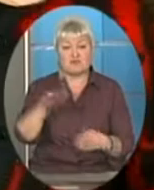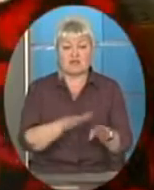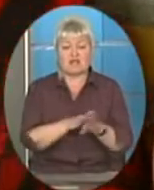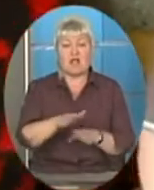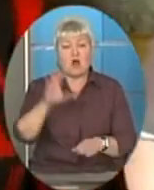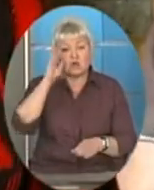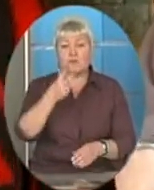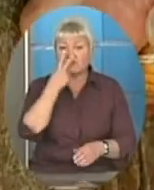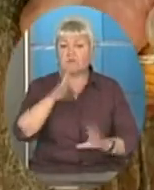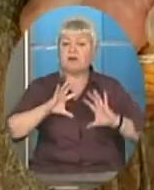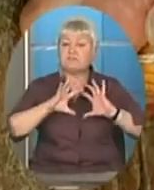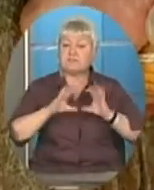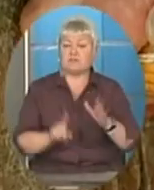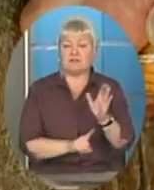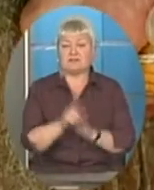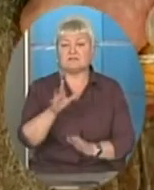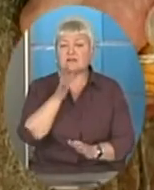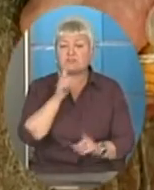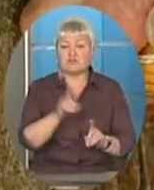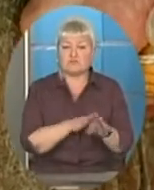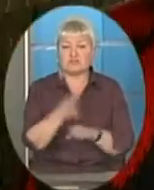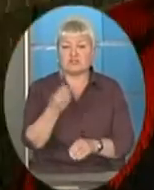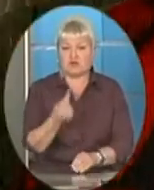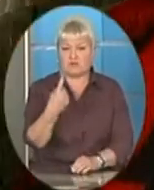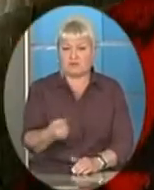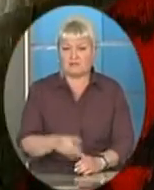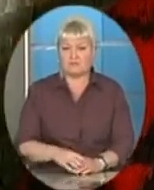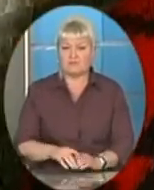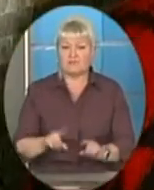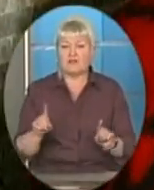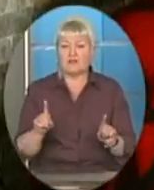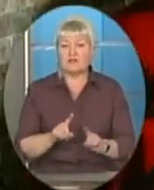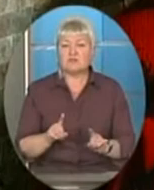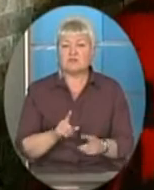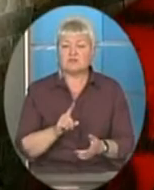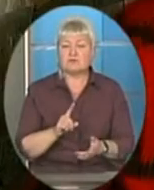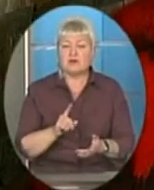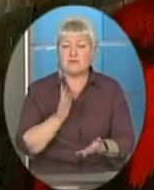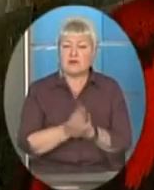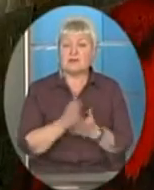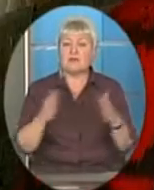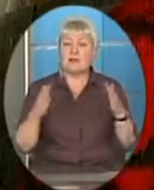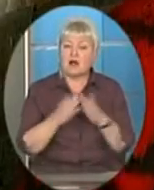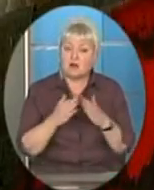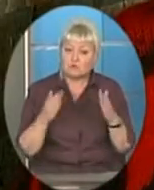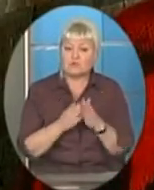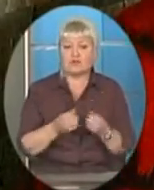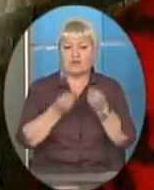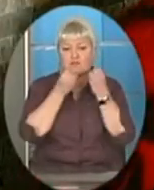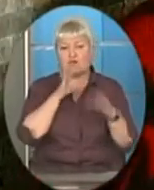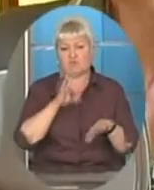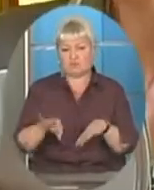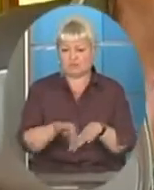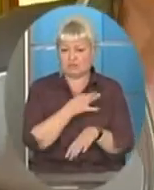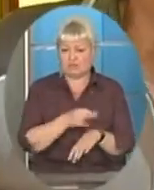побачив світ. Настав часа бездійснилася ще одна. Ще має мати хату і файну жінку.